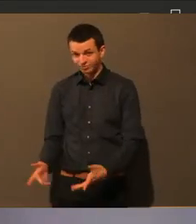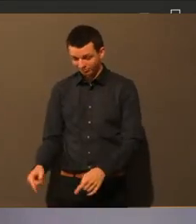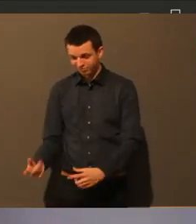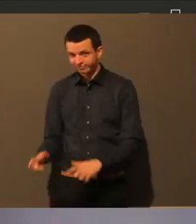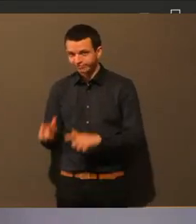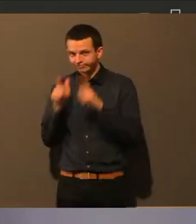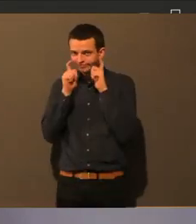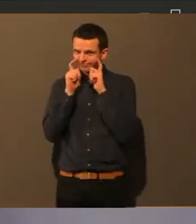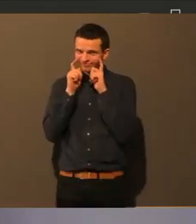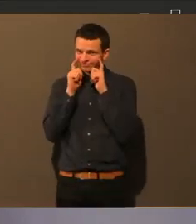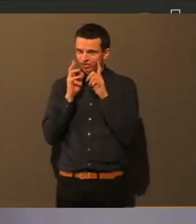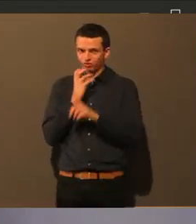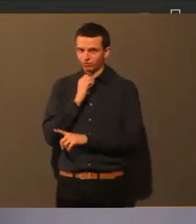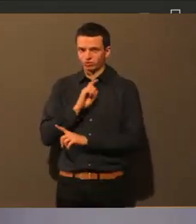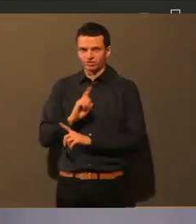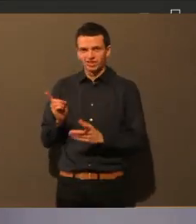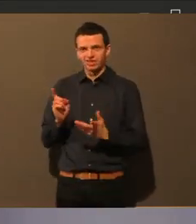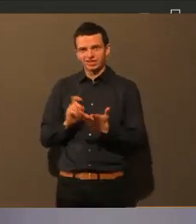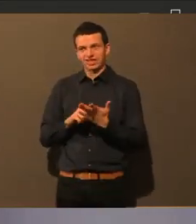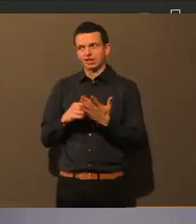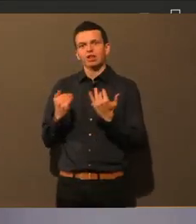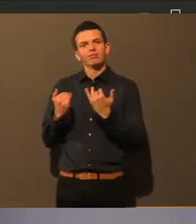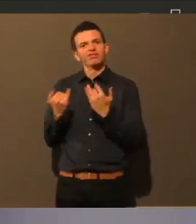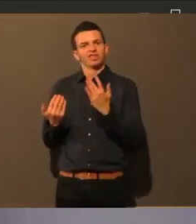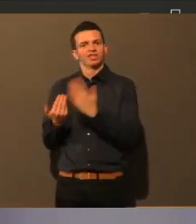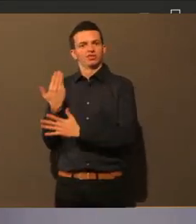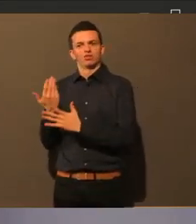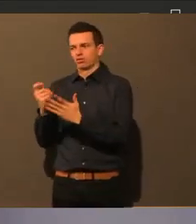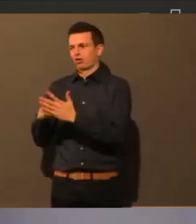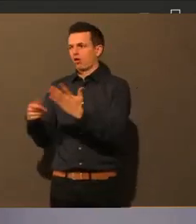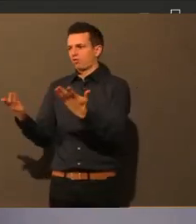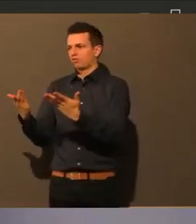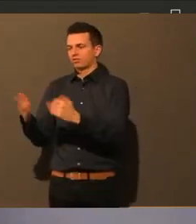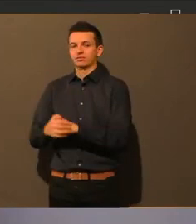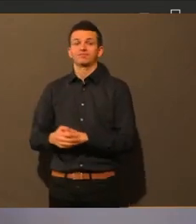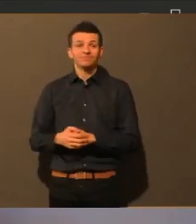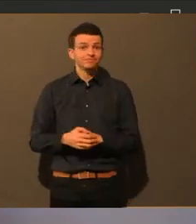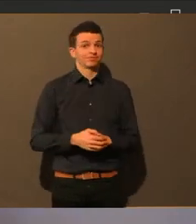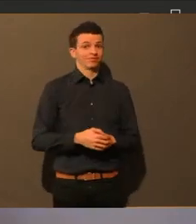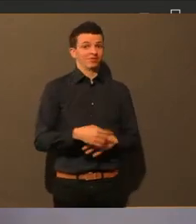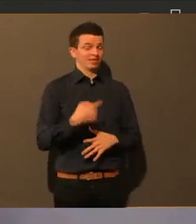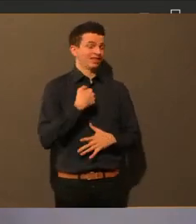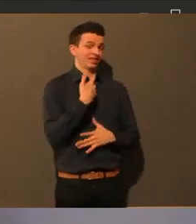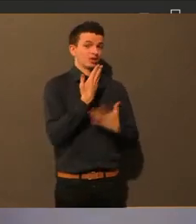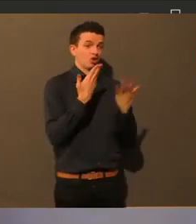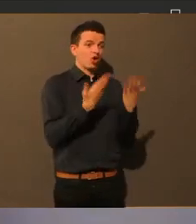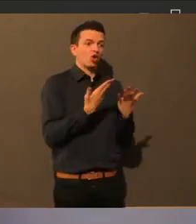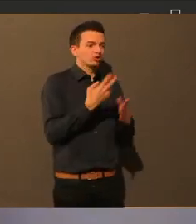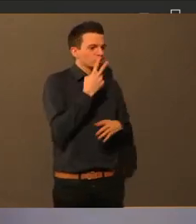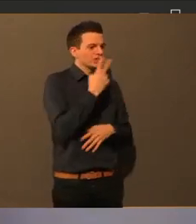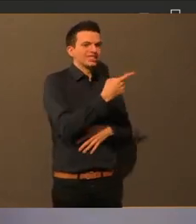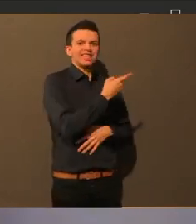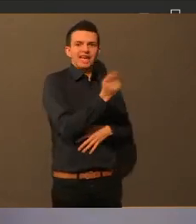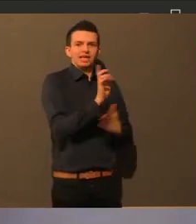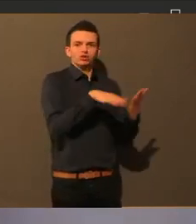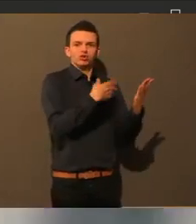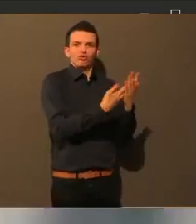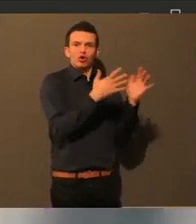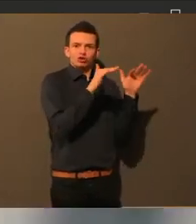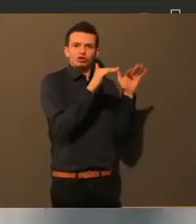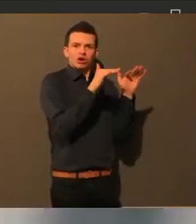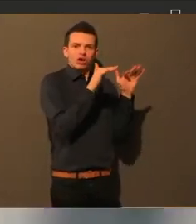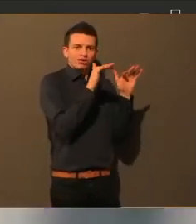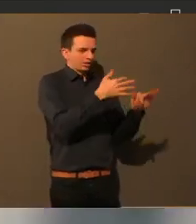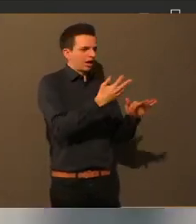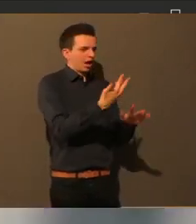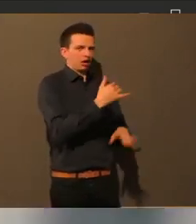Das hatte ich gesehen in der Vorbereitung für heute, dass der Vorschlag kam. Und ich wollte nämlich fragen, ob irgendjemand so etwas kennt. Gibt es